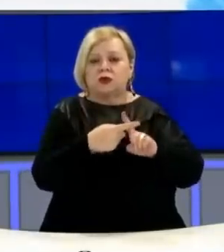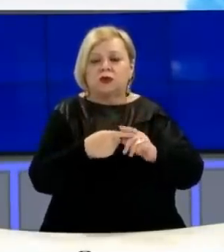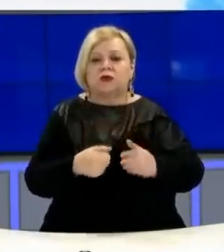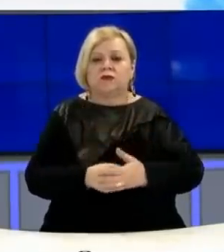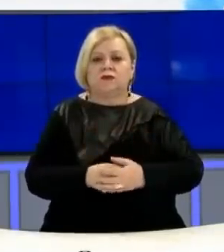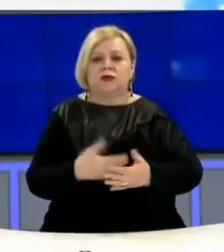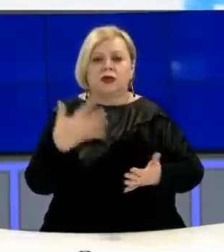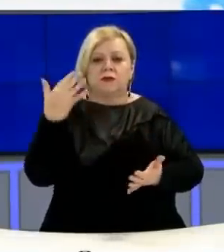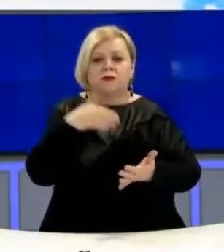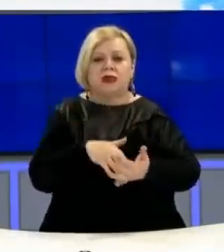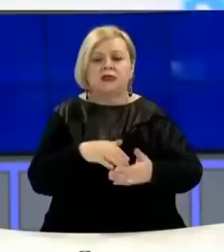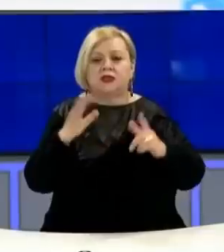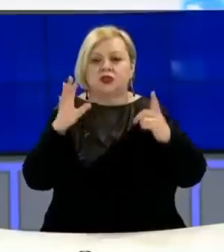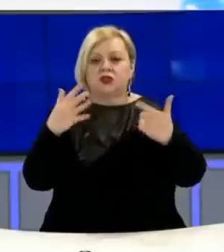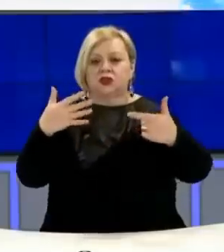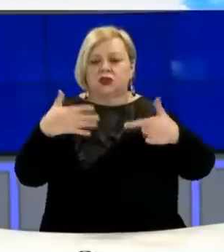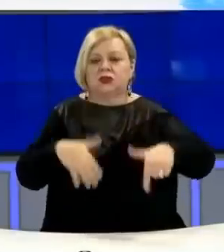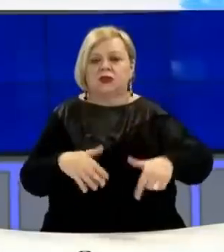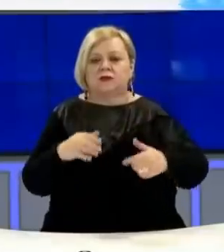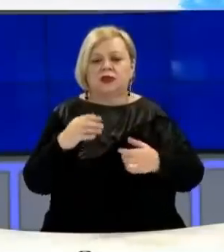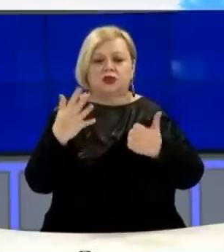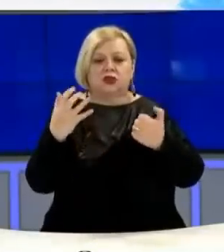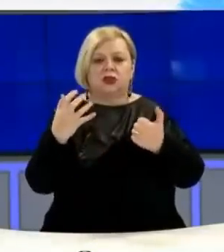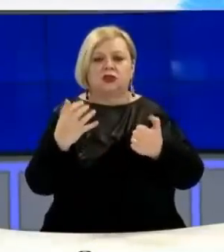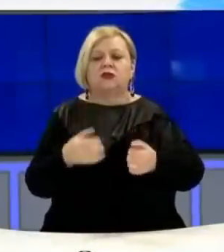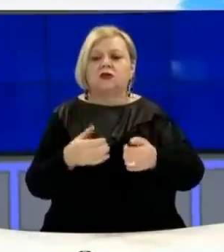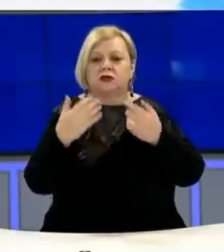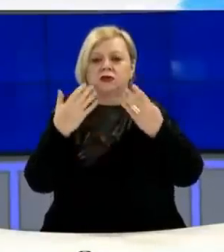rritur në 57.696.